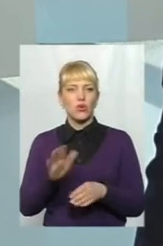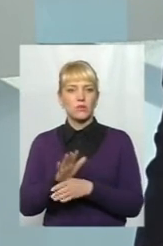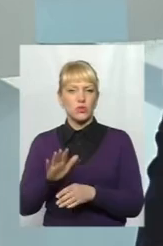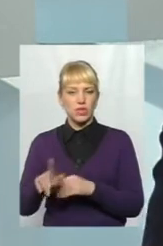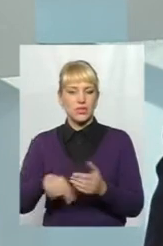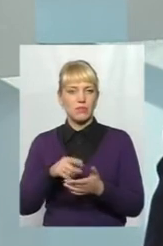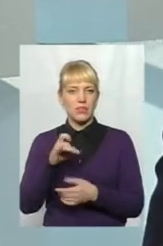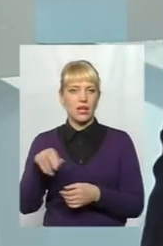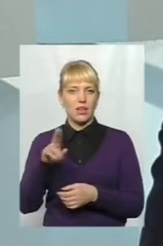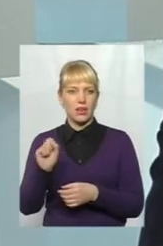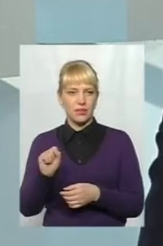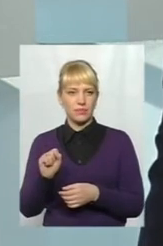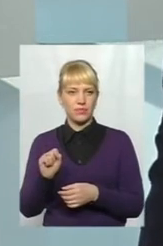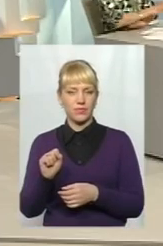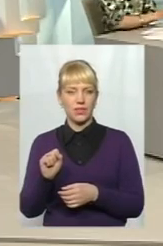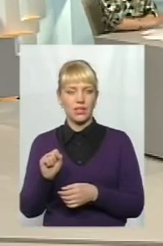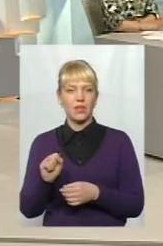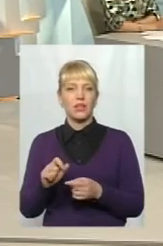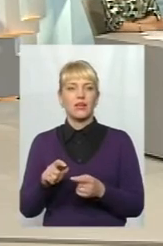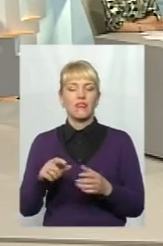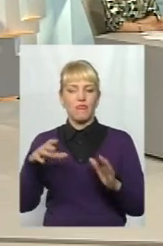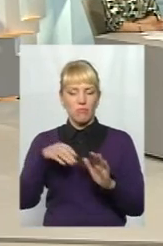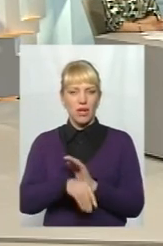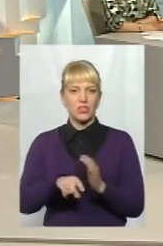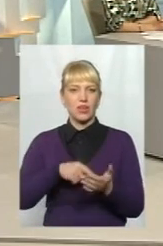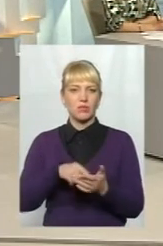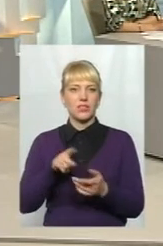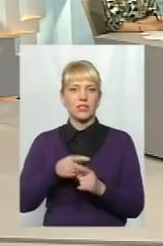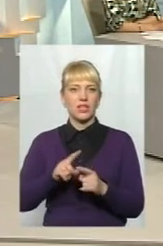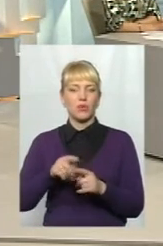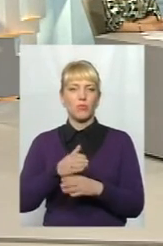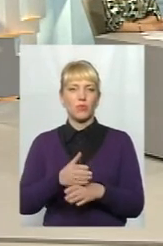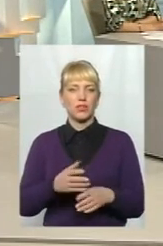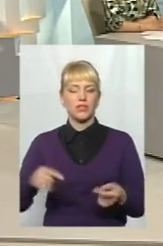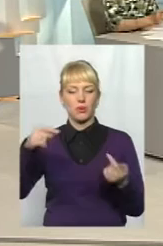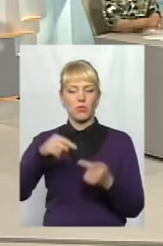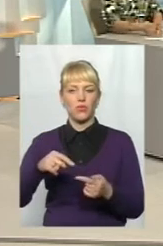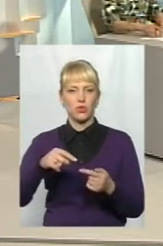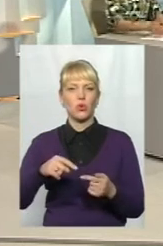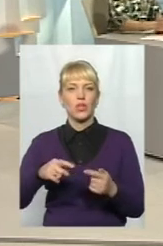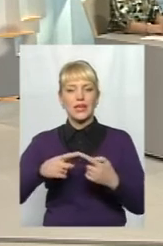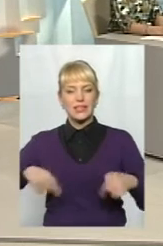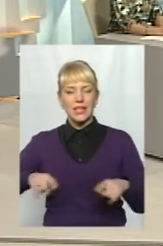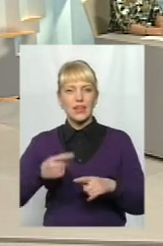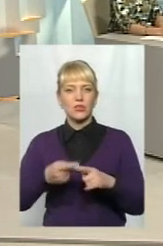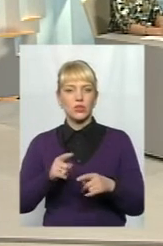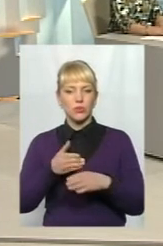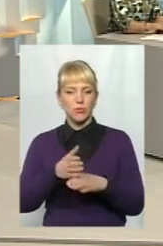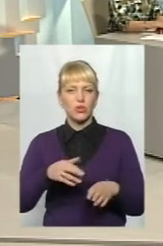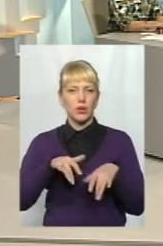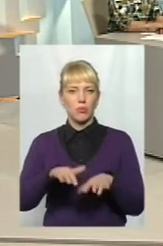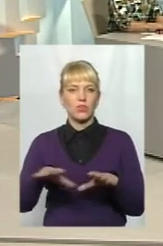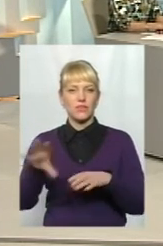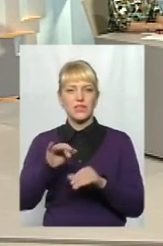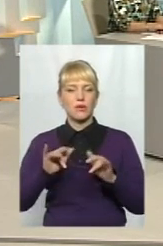міська рада. Тобто, в межах міста. В межах міста, тобто, допомогти знайти відповідну ділянку, допомогти пройти всі процедури, що